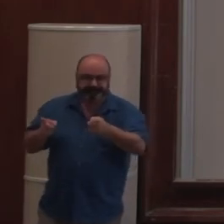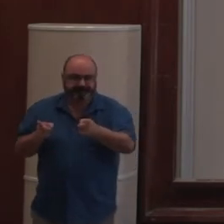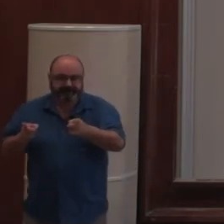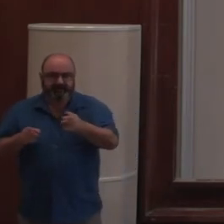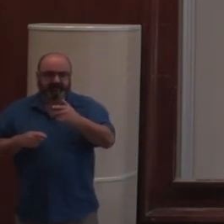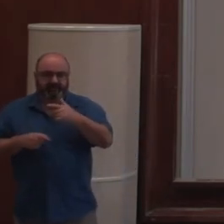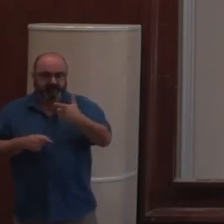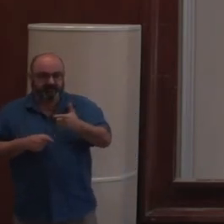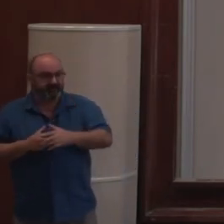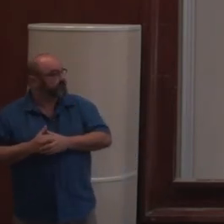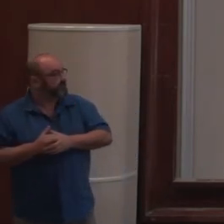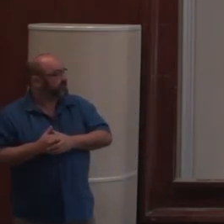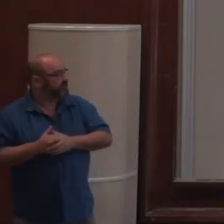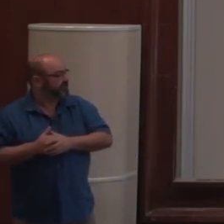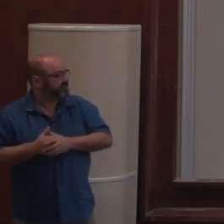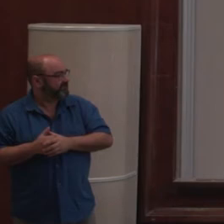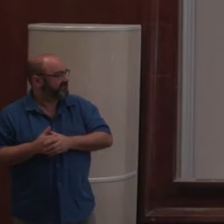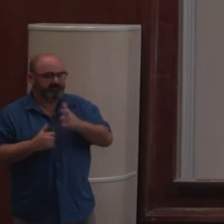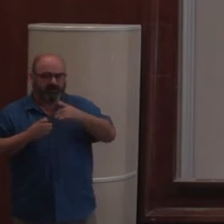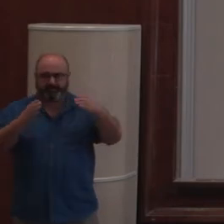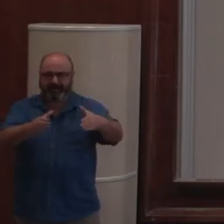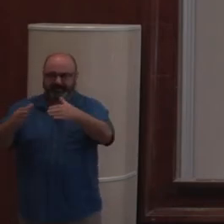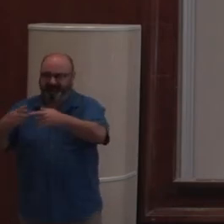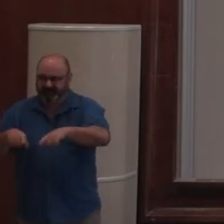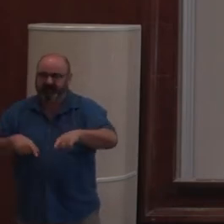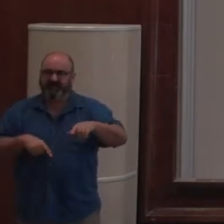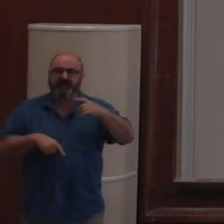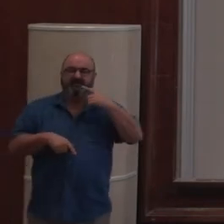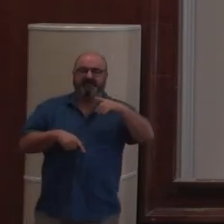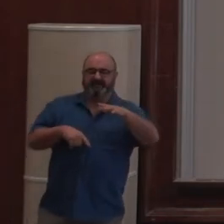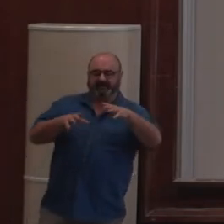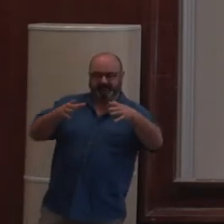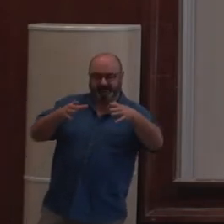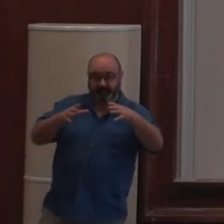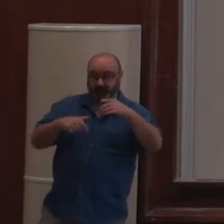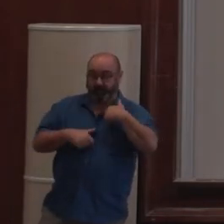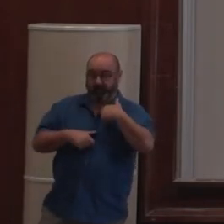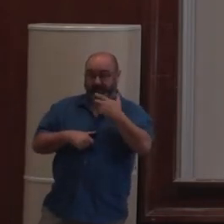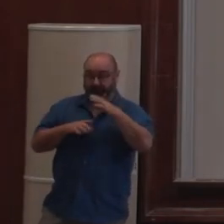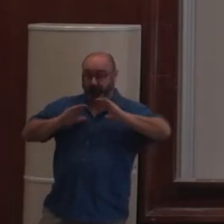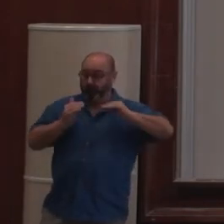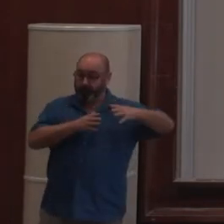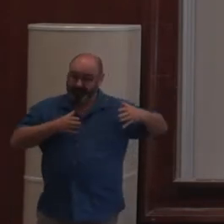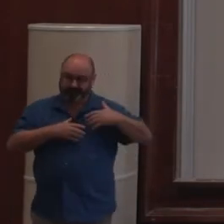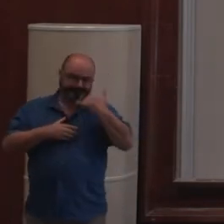Deux back-end. On propose deux... Donc la communauté est partie sur deux idées,